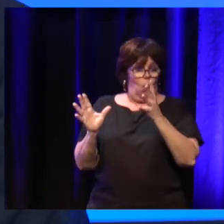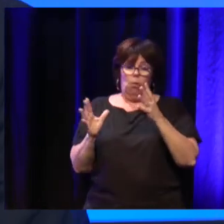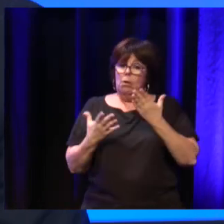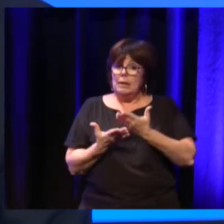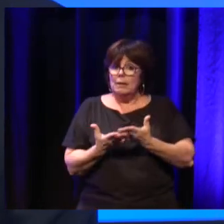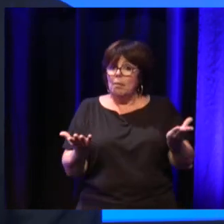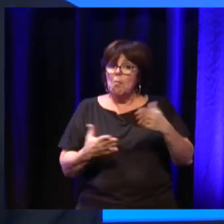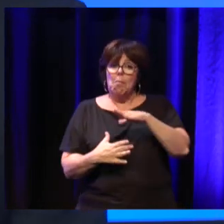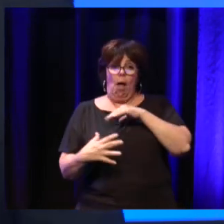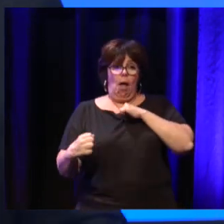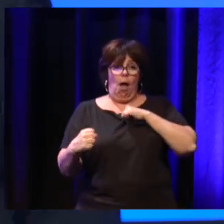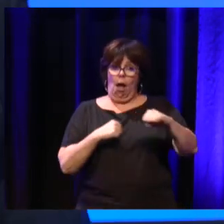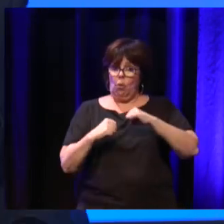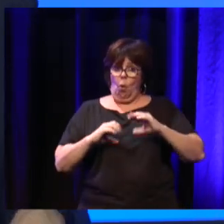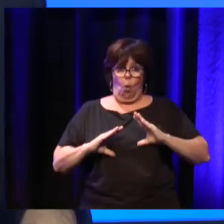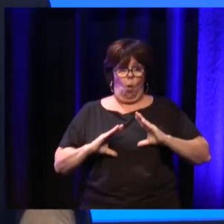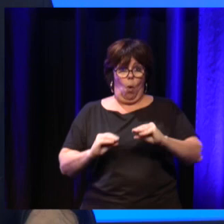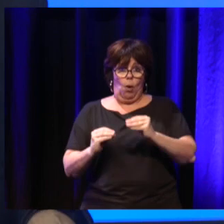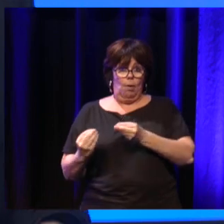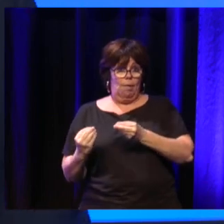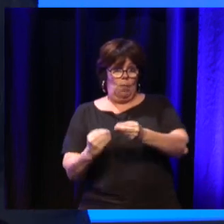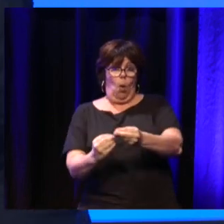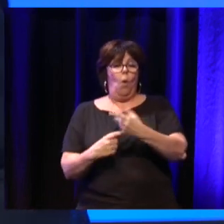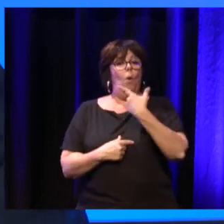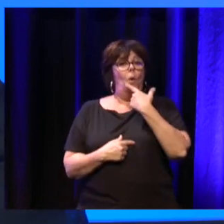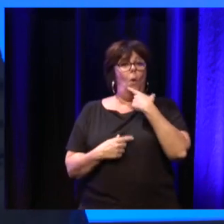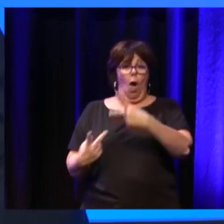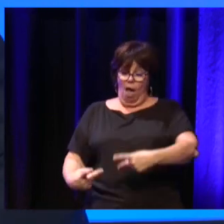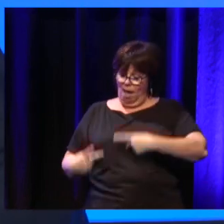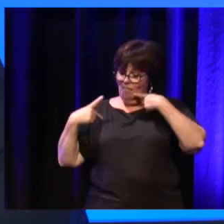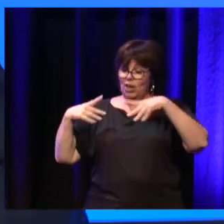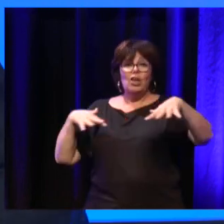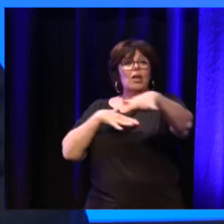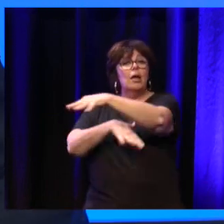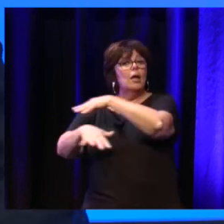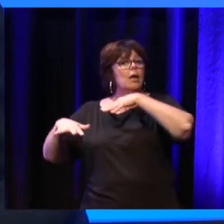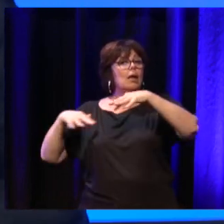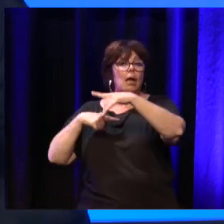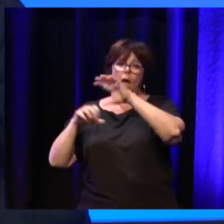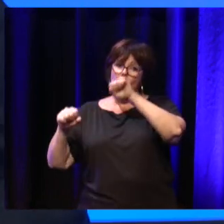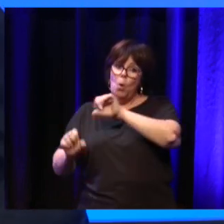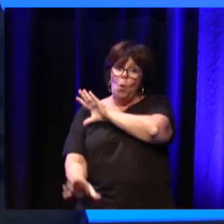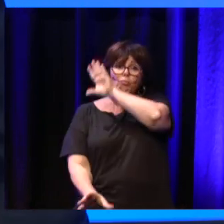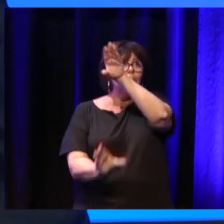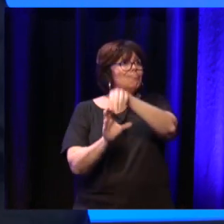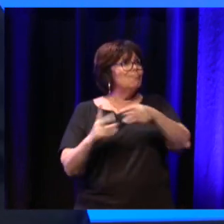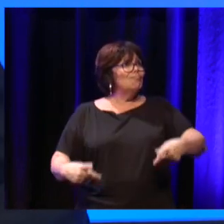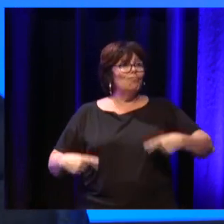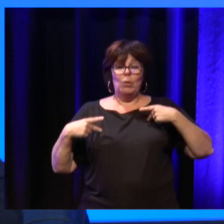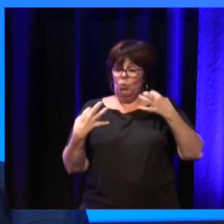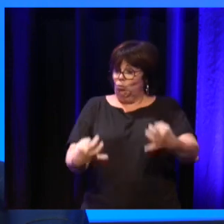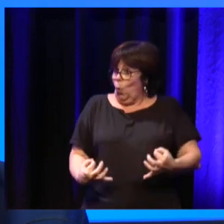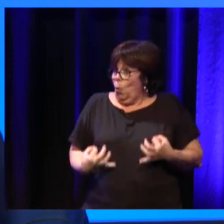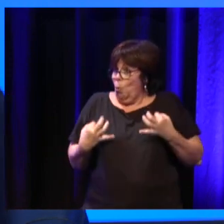concrètes et impactantes pour essayer d'améliorer la vie concrète de ces personnes et permettre tout simplement qu'elles puissent continuer à vivre,